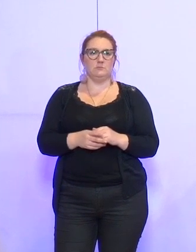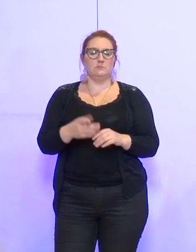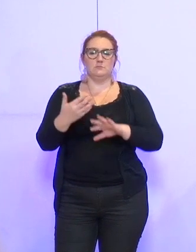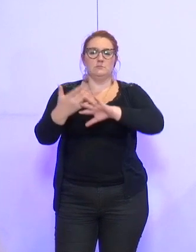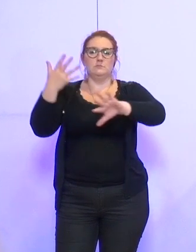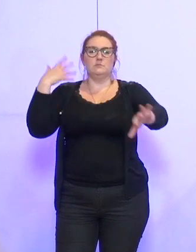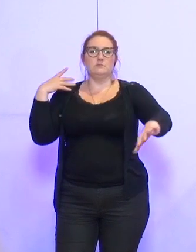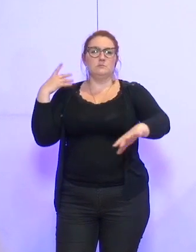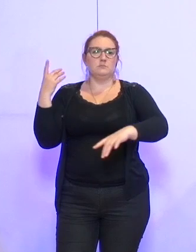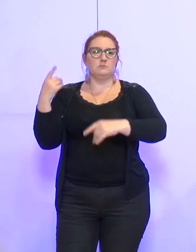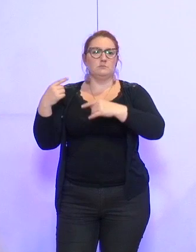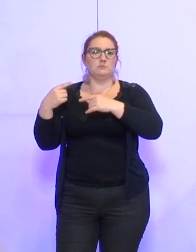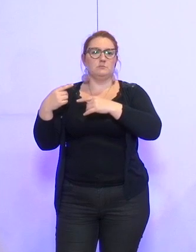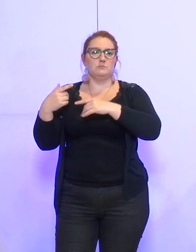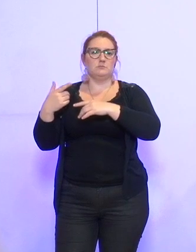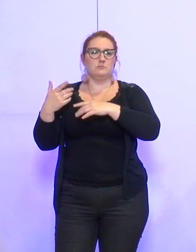antérieures.